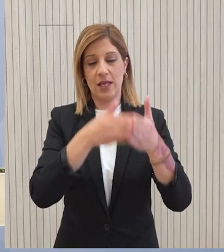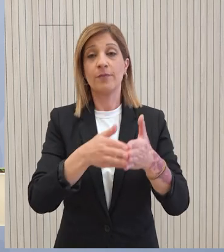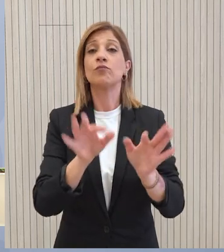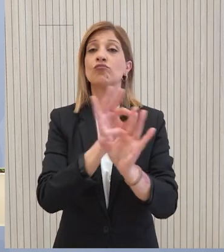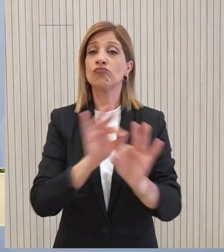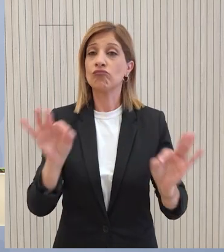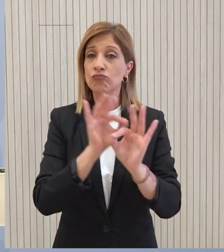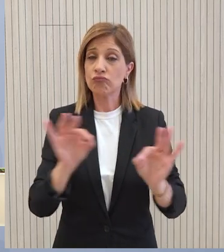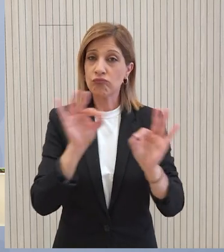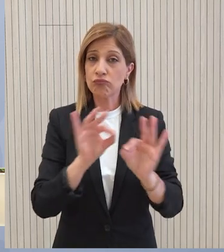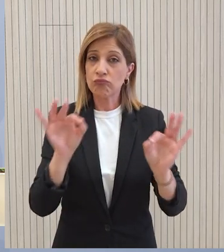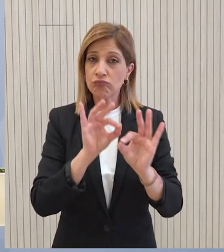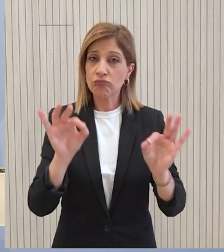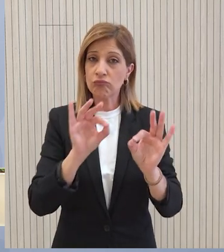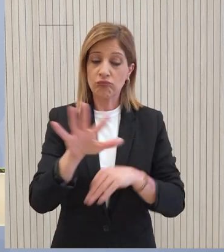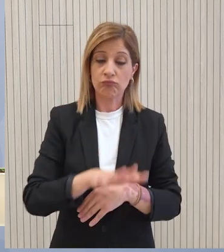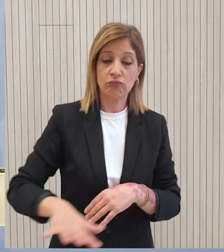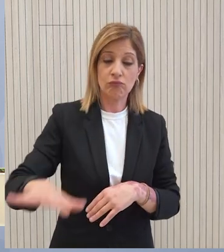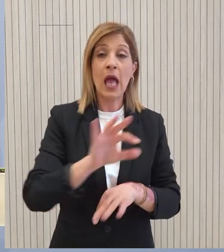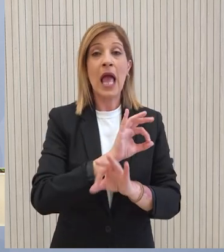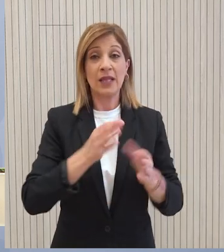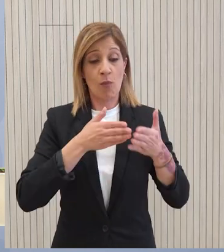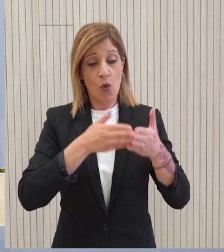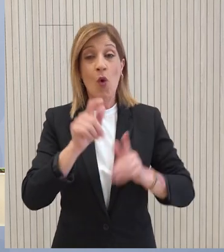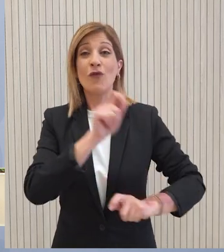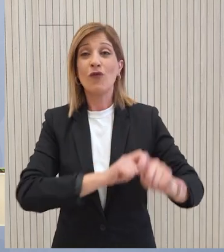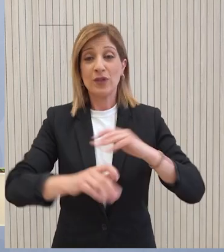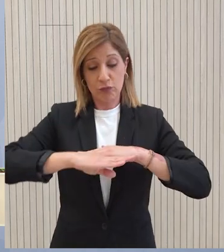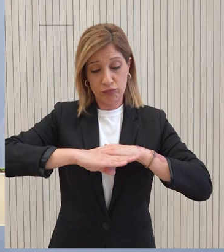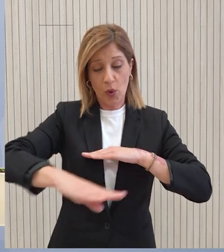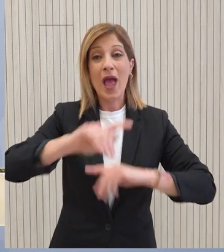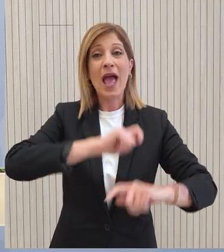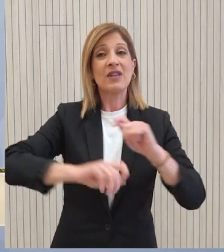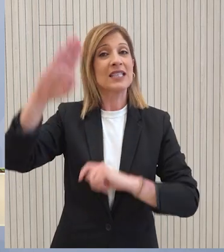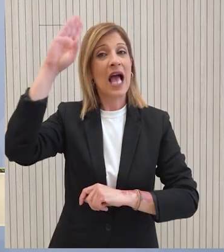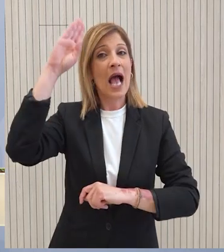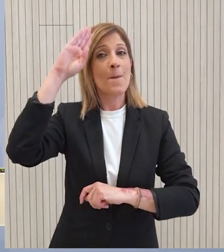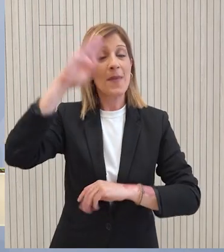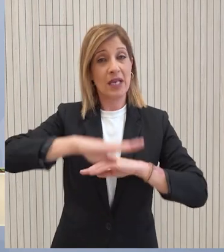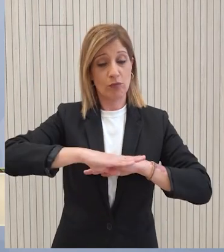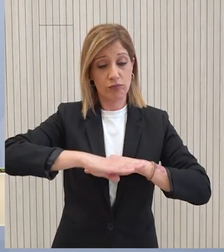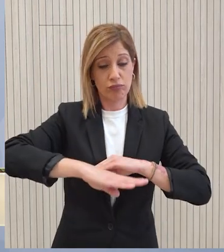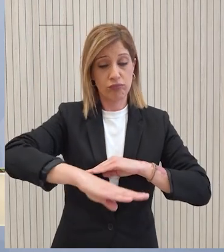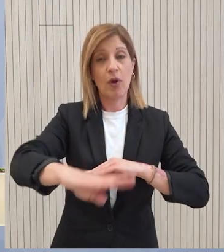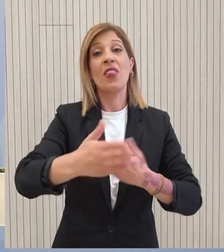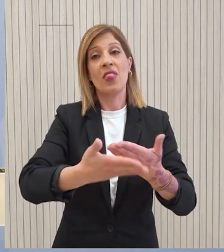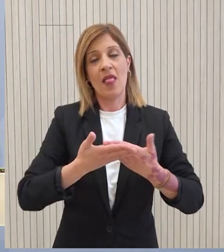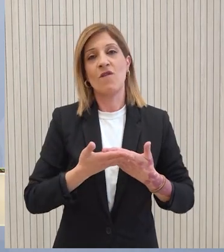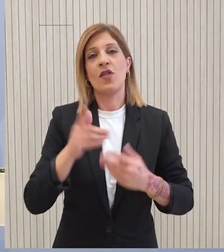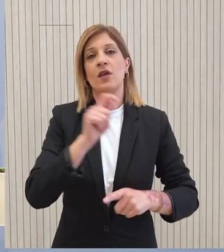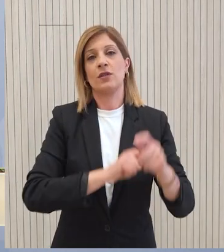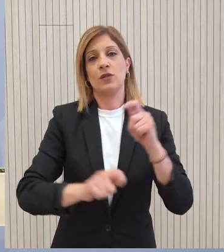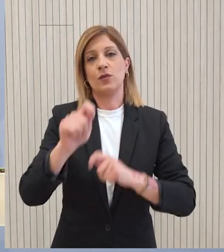ετοιμότητα της προσωρινής πλωτής προβλίδας στη Λωρίδα, που κατασκευάστηκε από τις ΗΠΑ, θα λειτουργήσει καταλυτικά στην